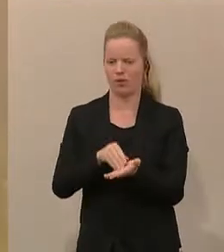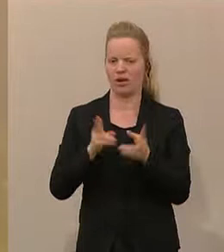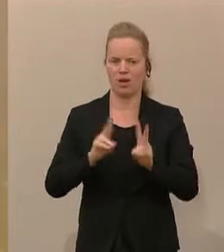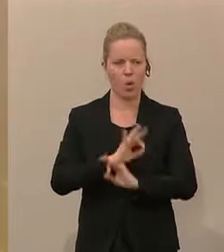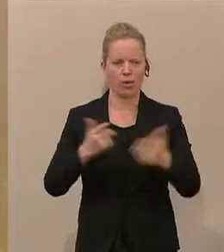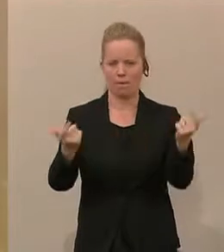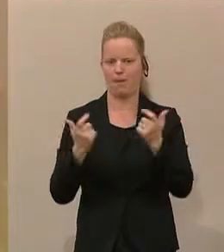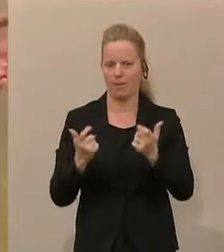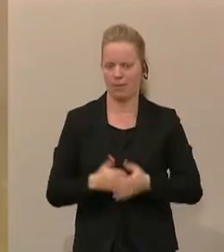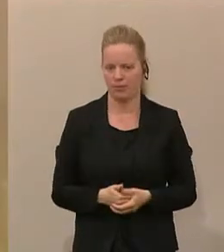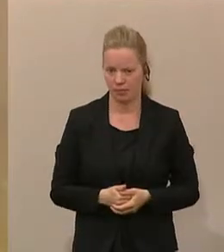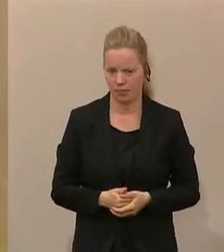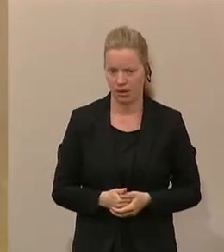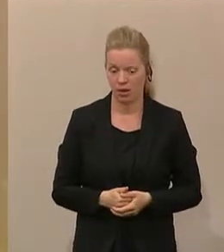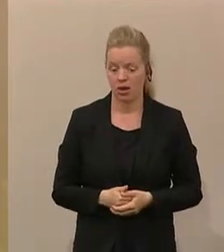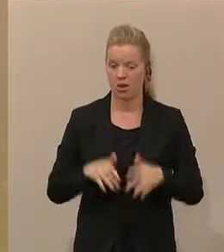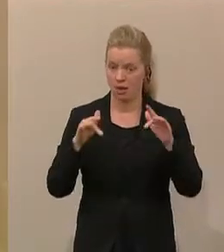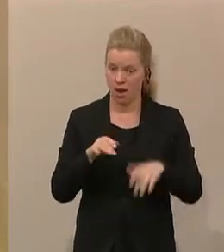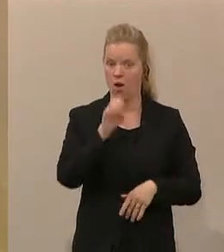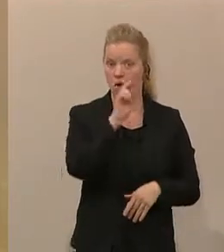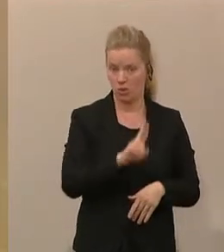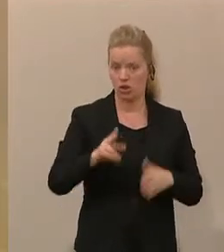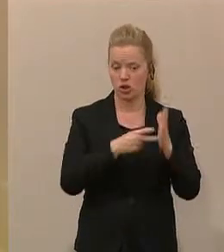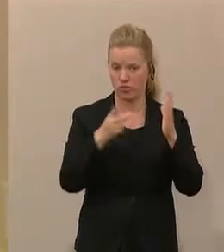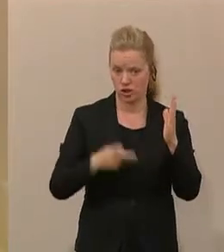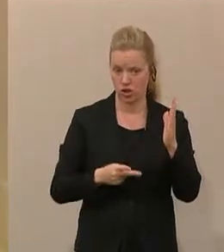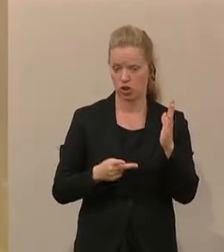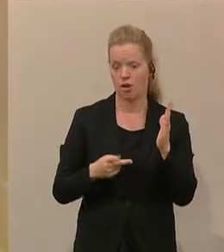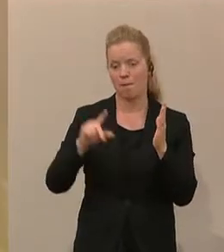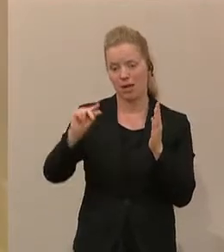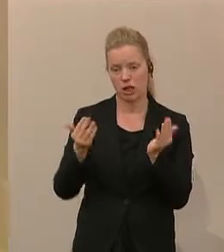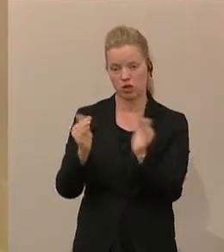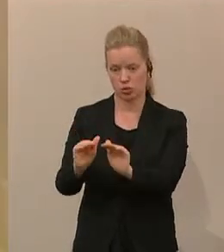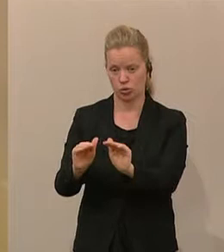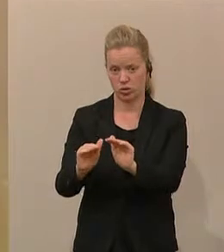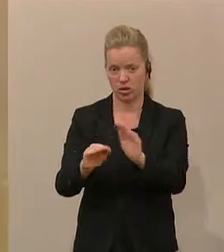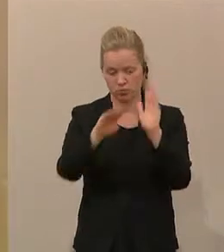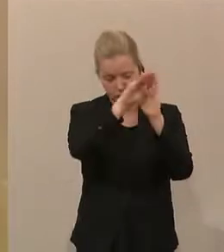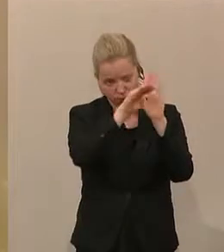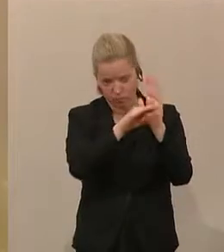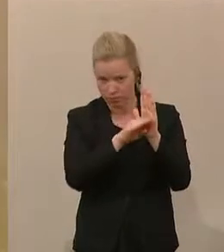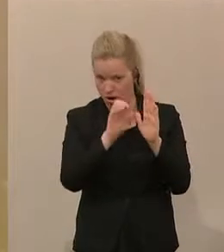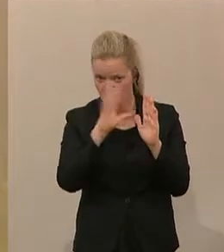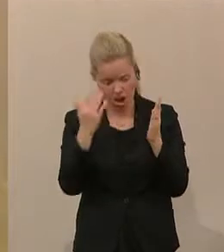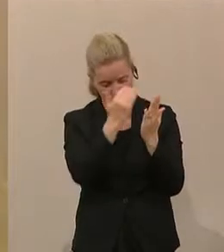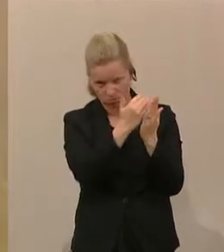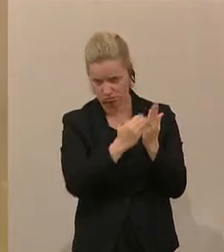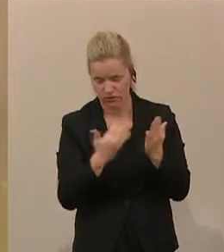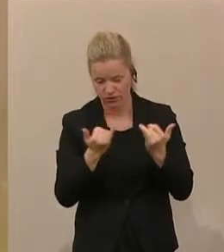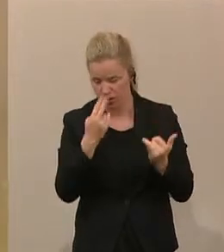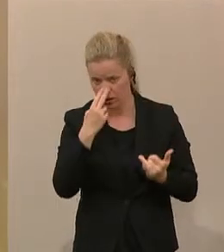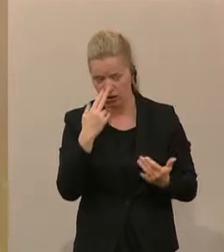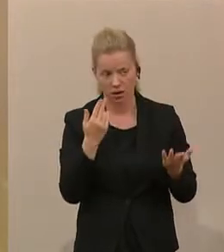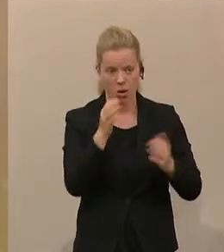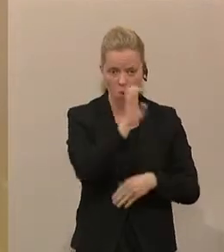Es gibt ja hier auch die Europäische Konvention zum Schutz der Minderheiten, die klare Vorgaben gibt, wie Europa, wie